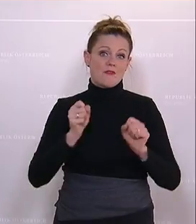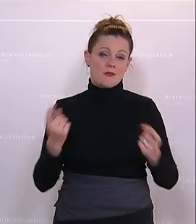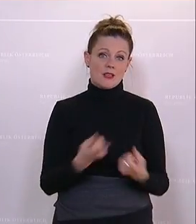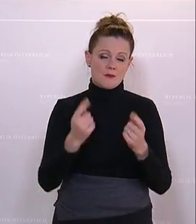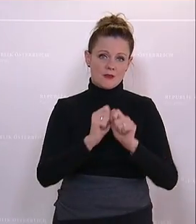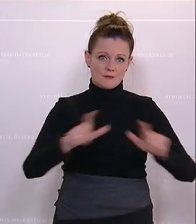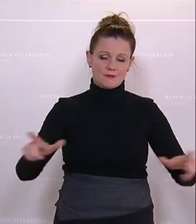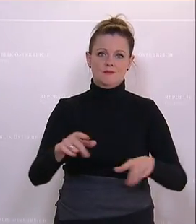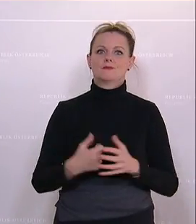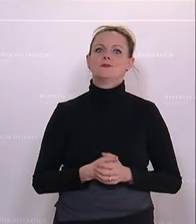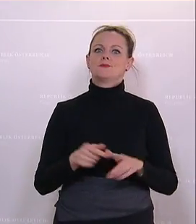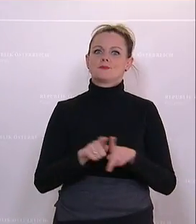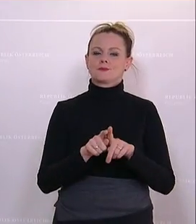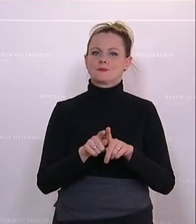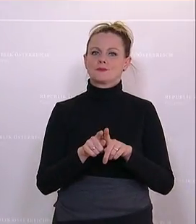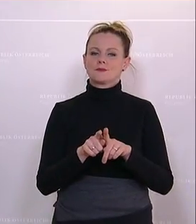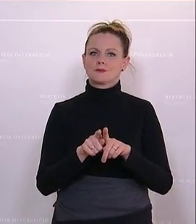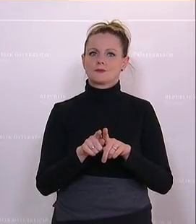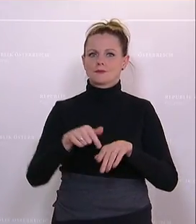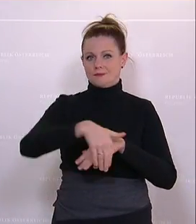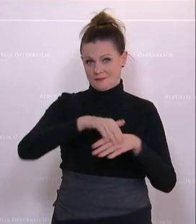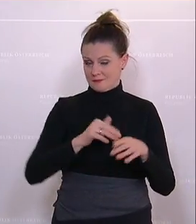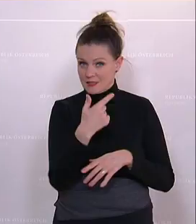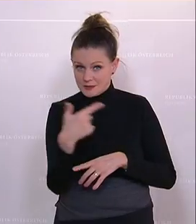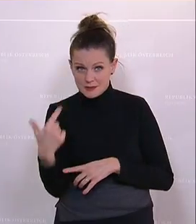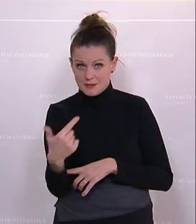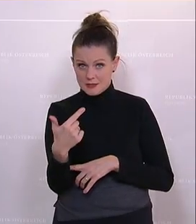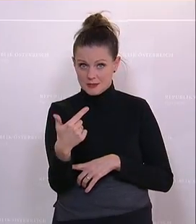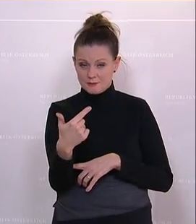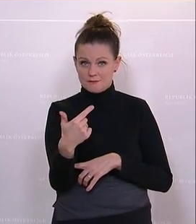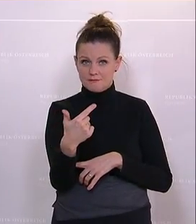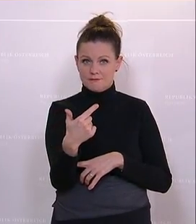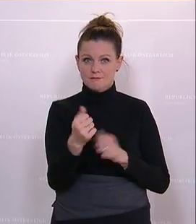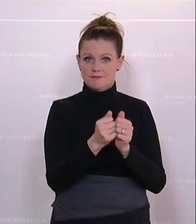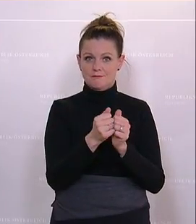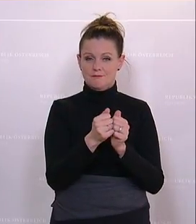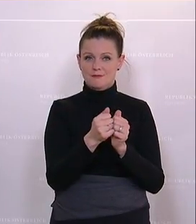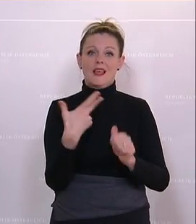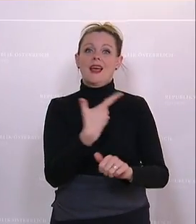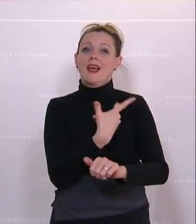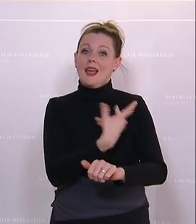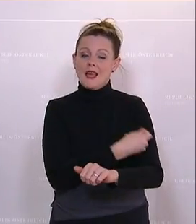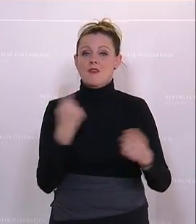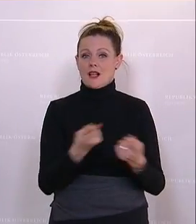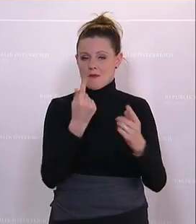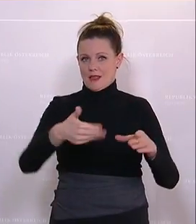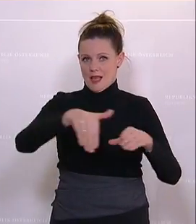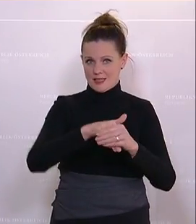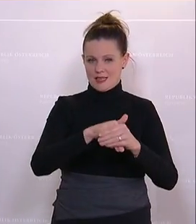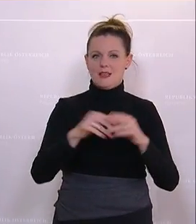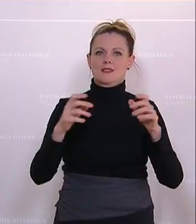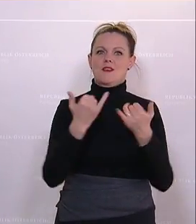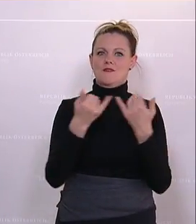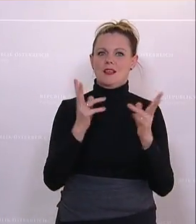eines Zweckzuschussgesetzes den Gemeinden entsprechend im Schlüssel des KICH 2020 für Aufwendungen im Zusammenhang mit einer kommunalen Impfkampagne ersetzt werden, im Rahmen der Umsetzung des